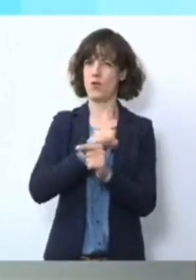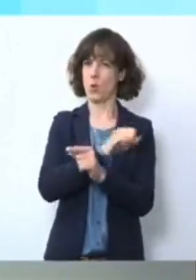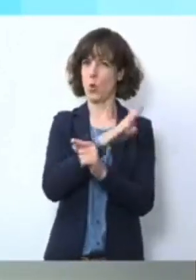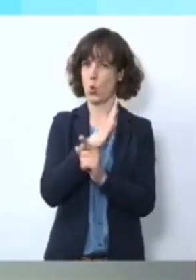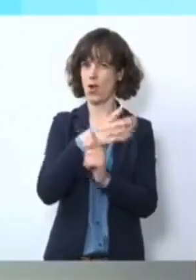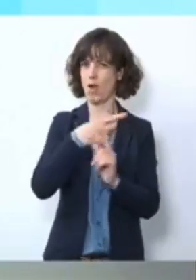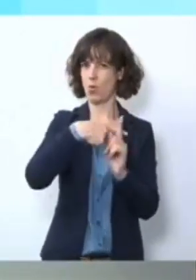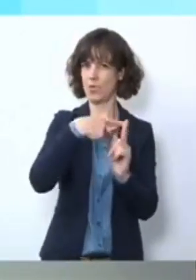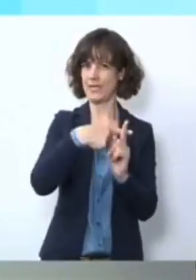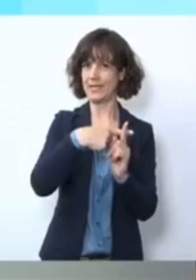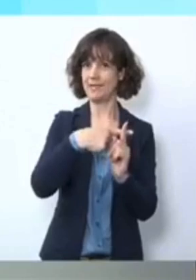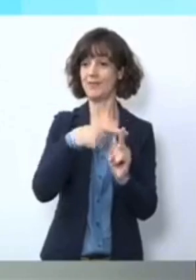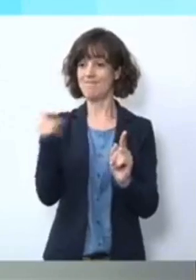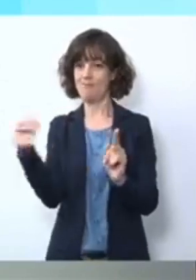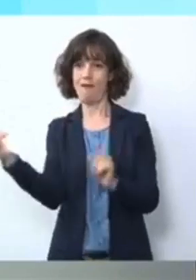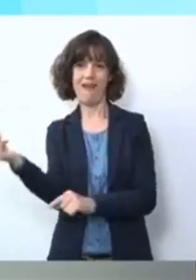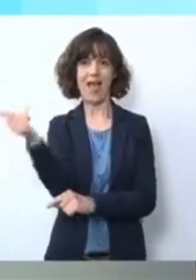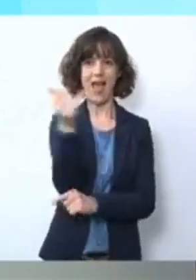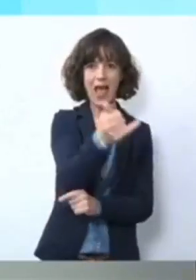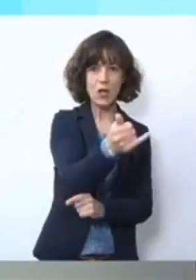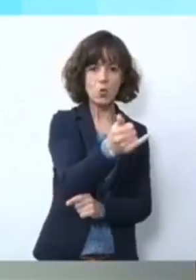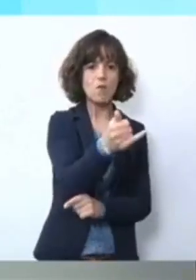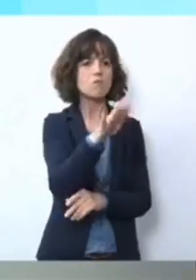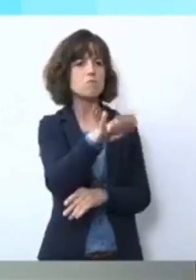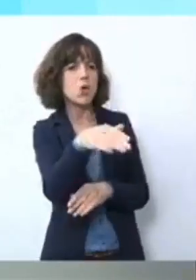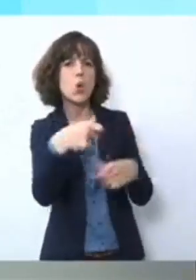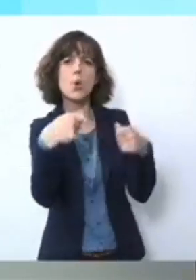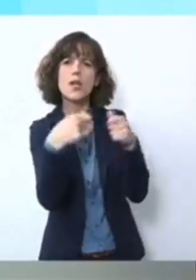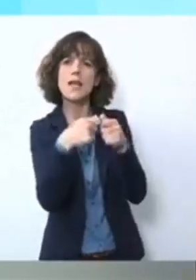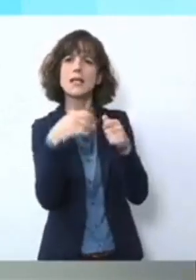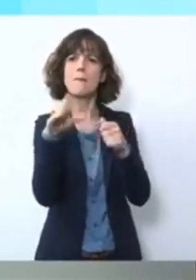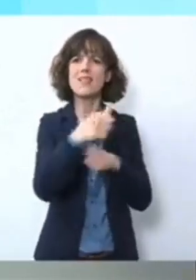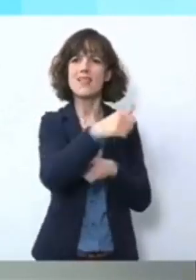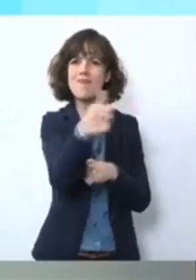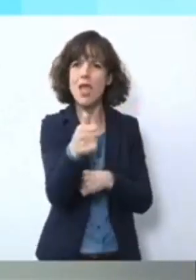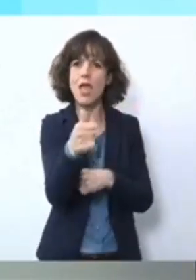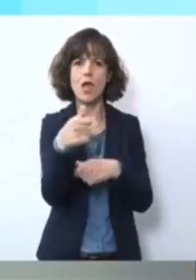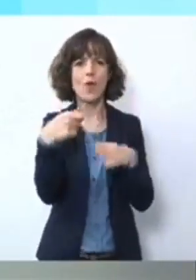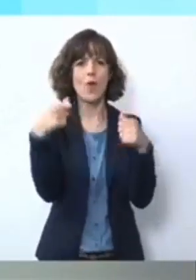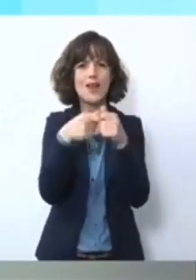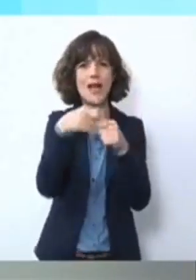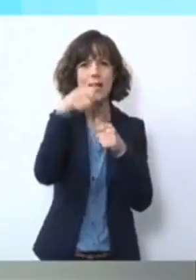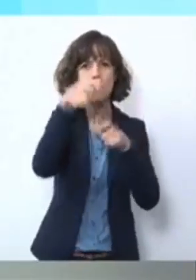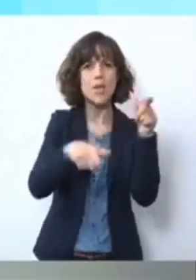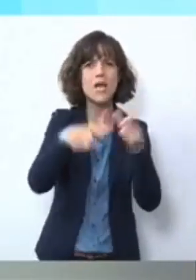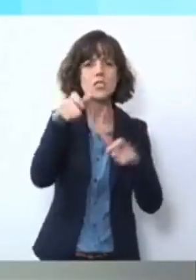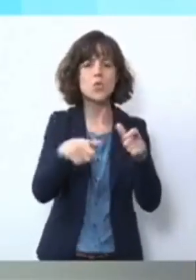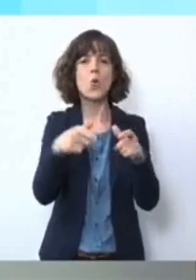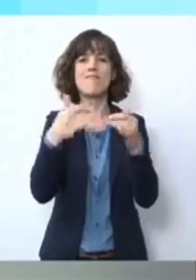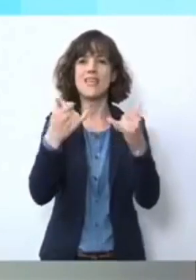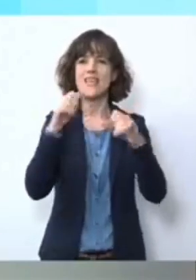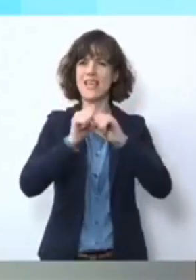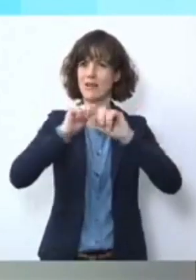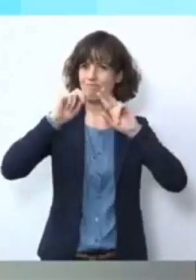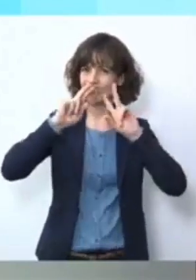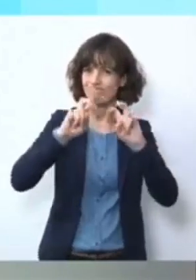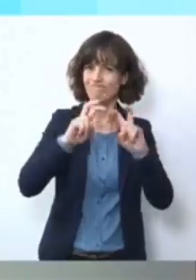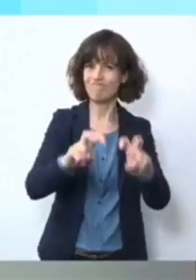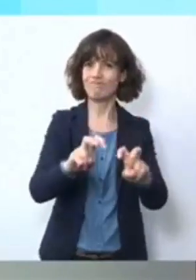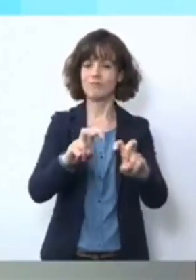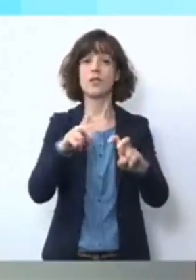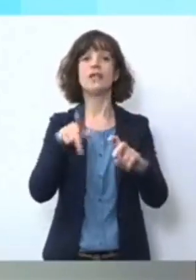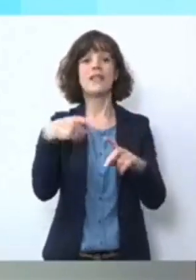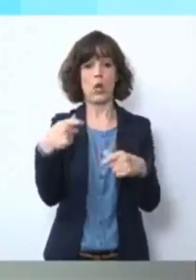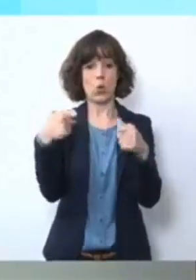und dann fragen, mit wem hatten sie Kontakt, wie können die Kontaktpersonen nachermittelt werden? Was müssen die